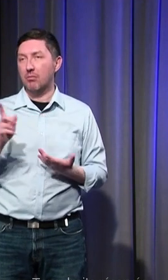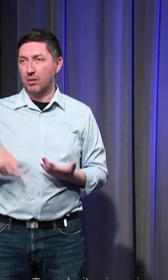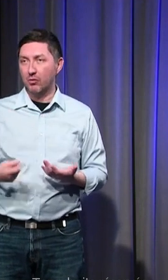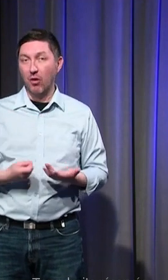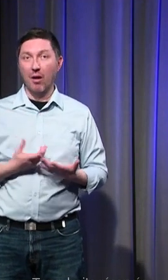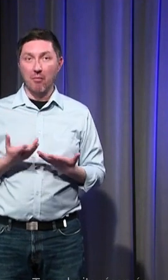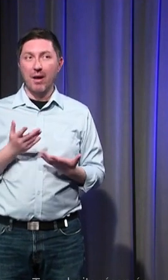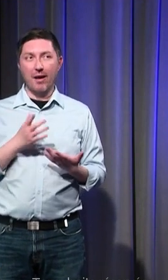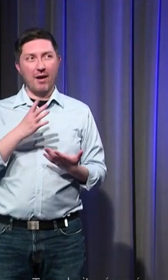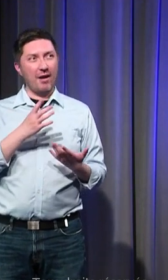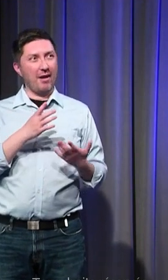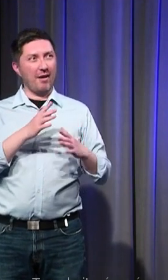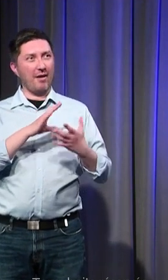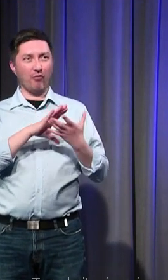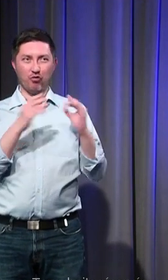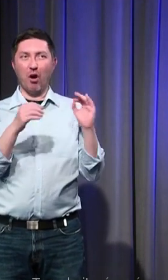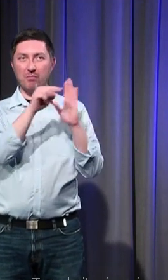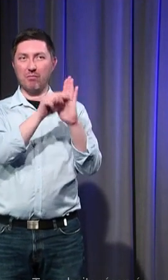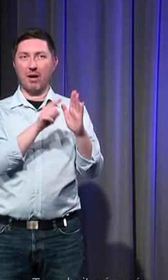mais c'est une spontanéité qui est anticipée